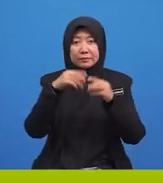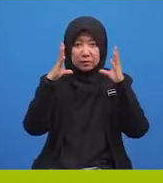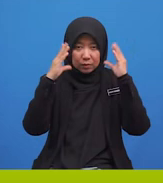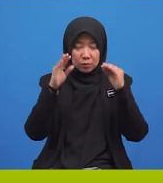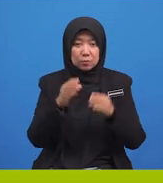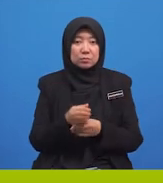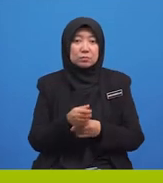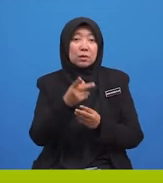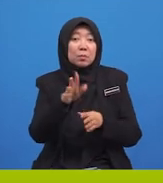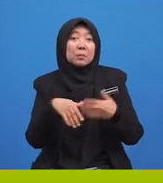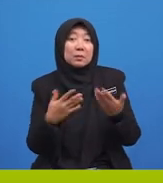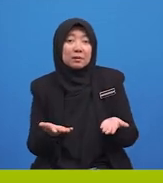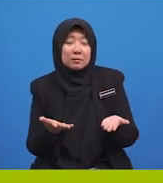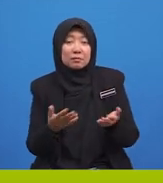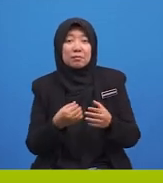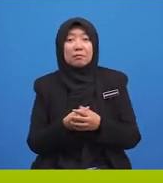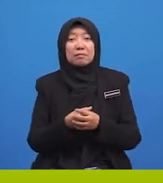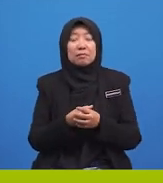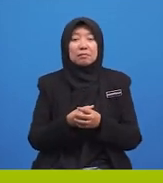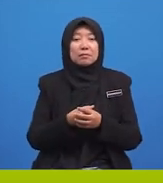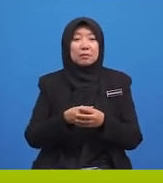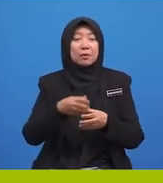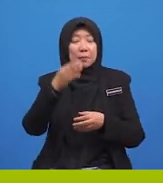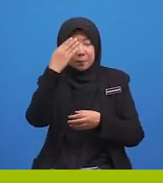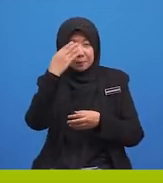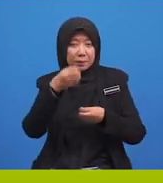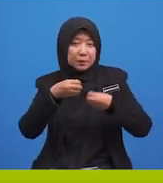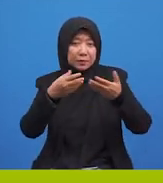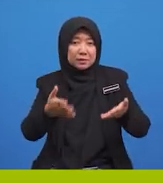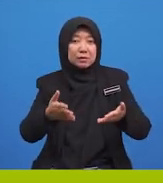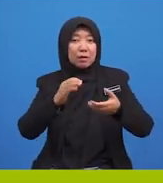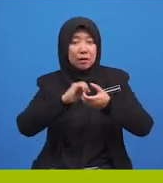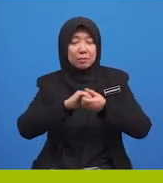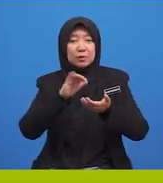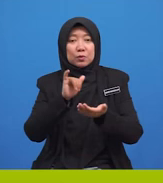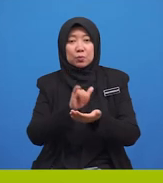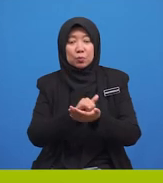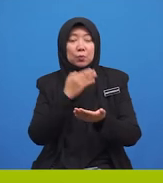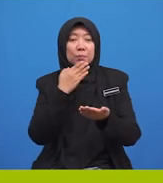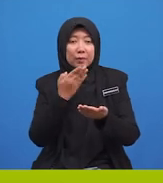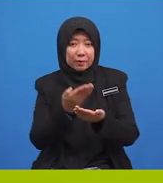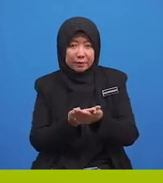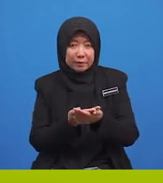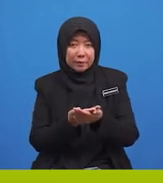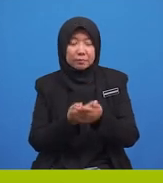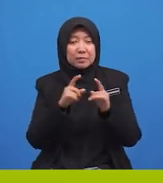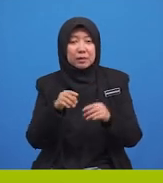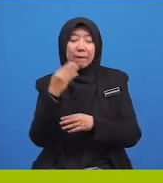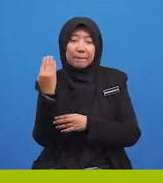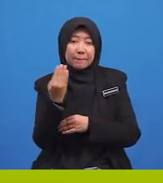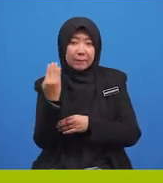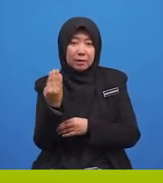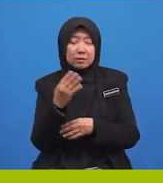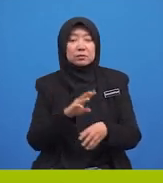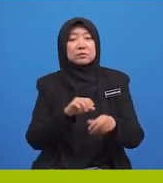memberi salam adalah satu amalan yang mulia. Jadikanlah amalan itu satu kebiasaan kita